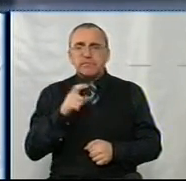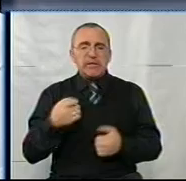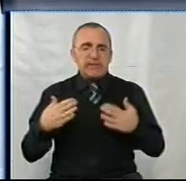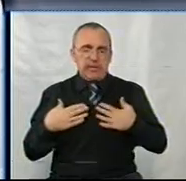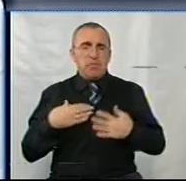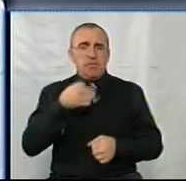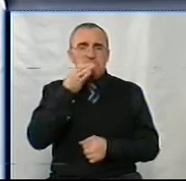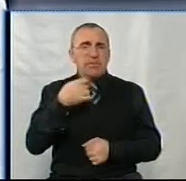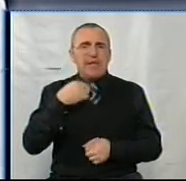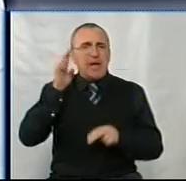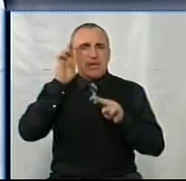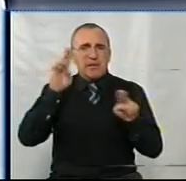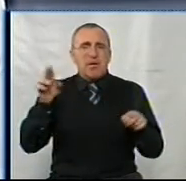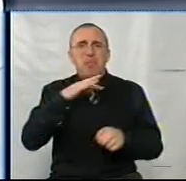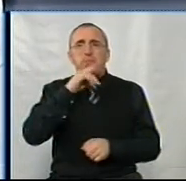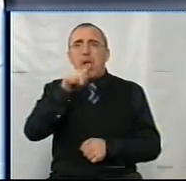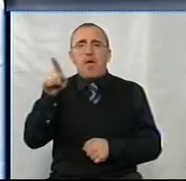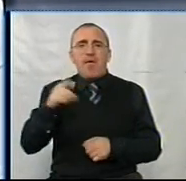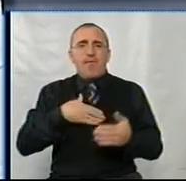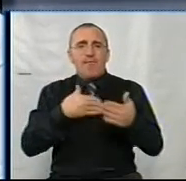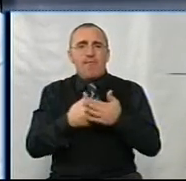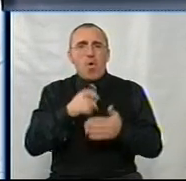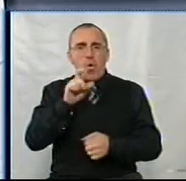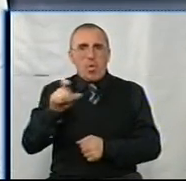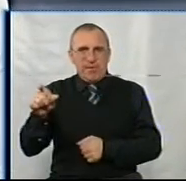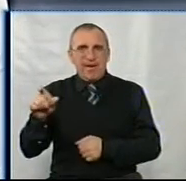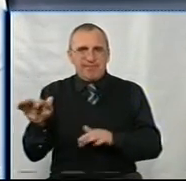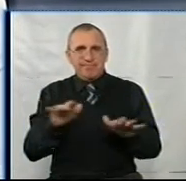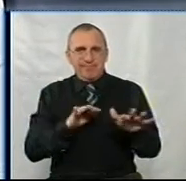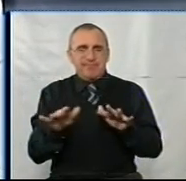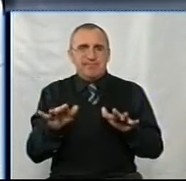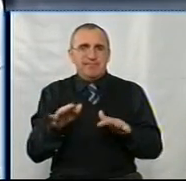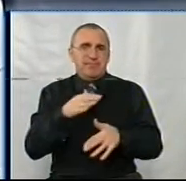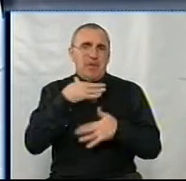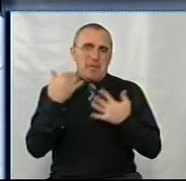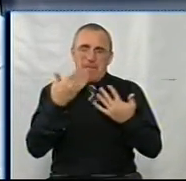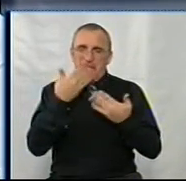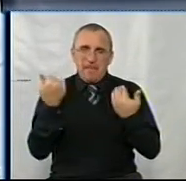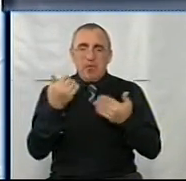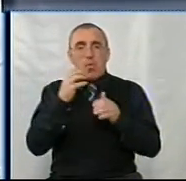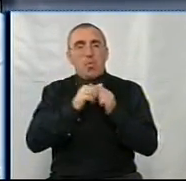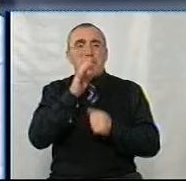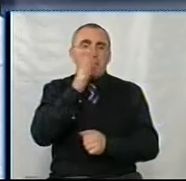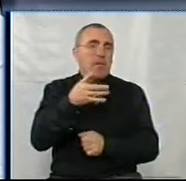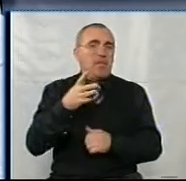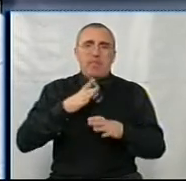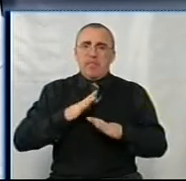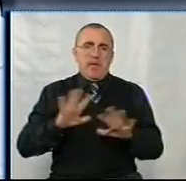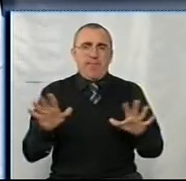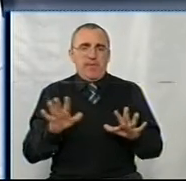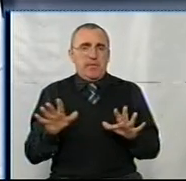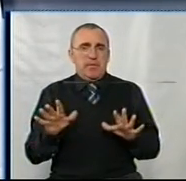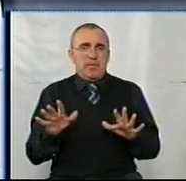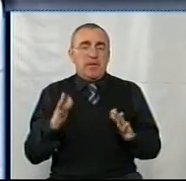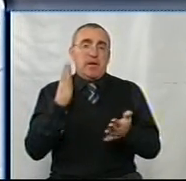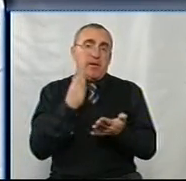скажу. Я не знаю. Багато волонтерів вже немає. Ну, кожного 5 років не кожен витримає.